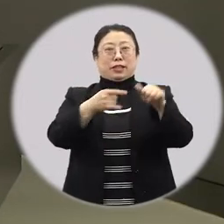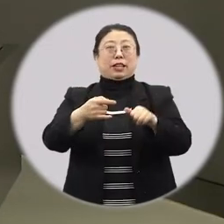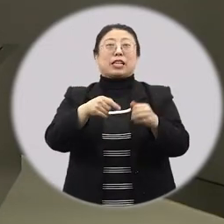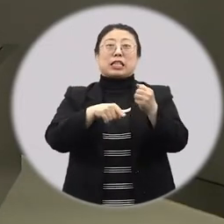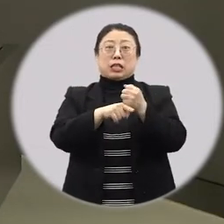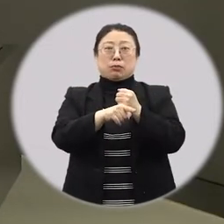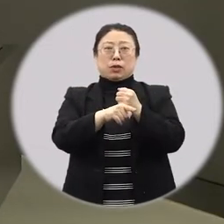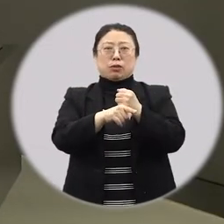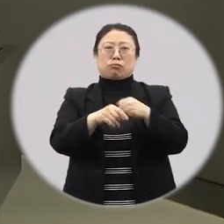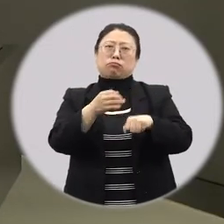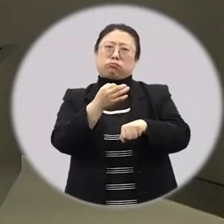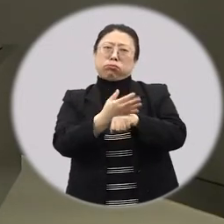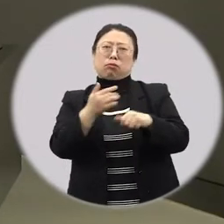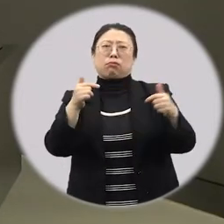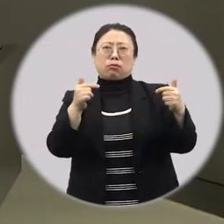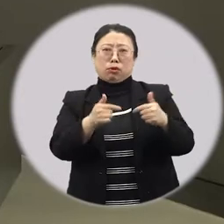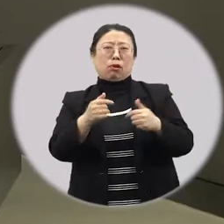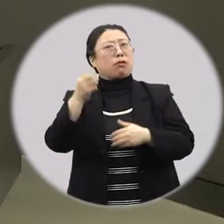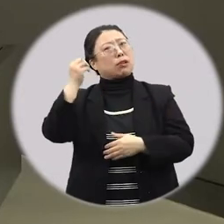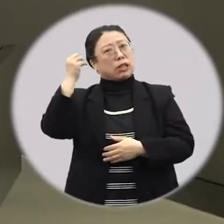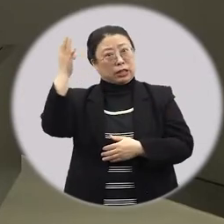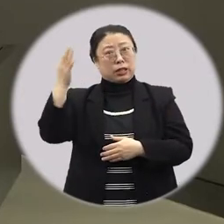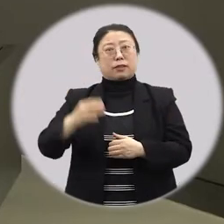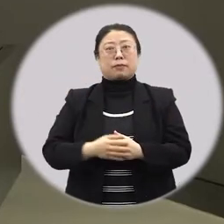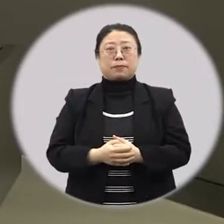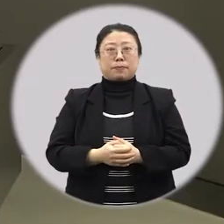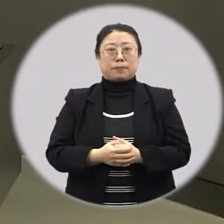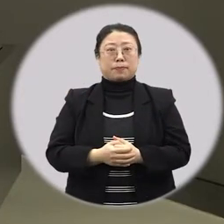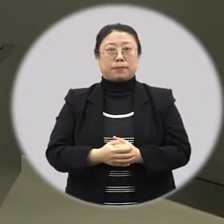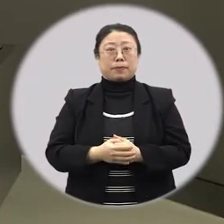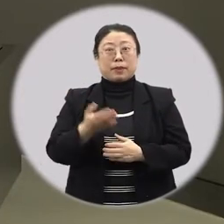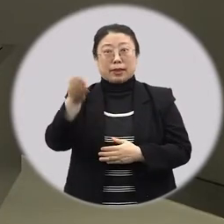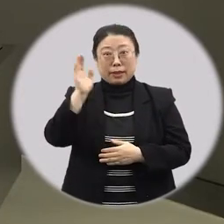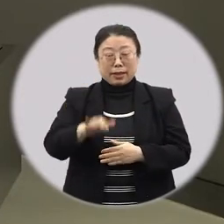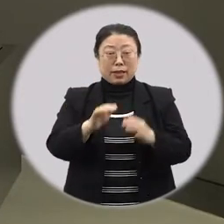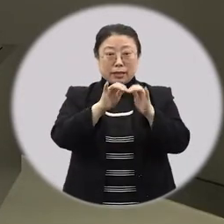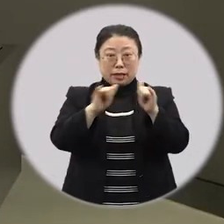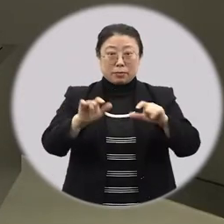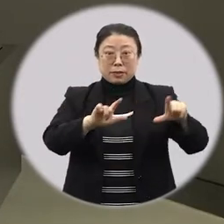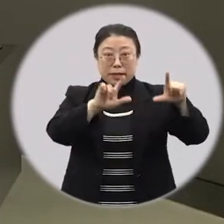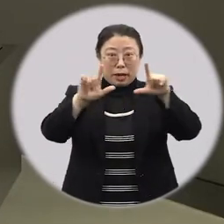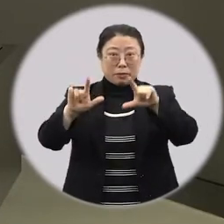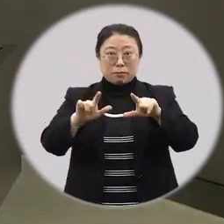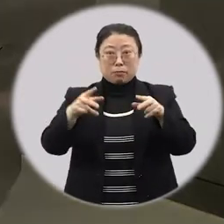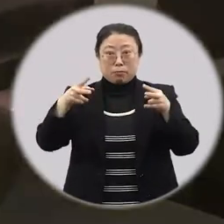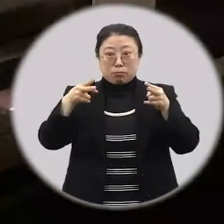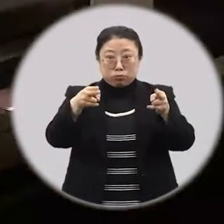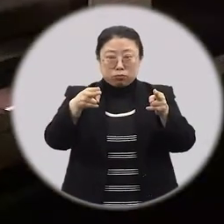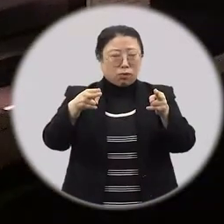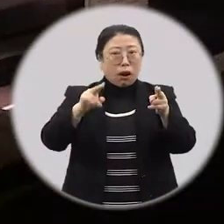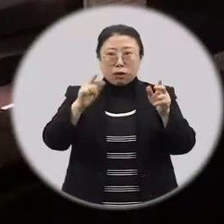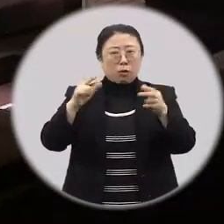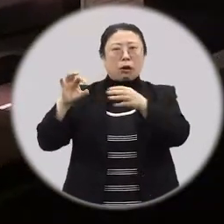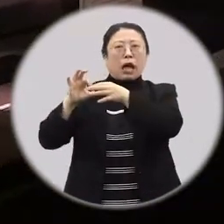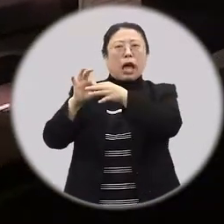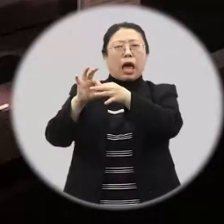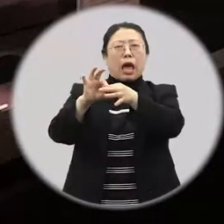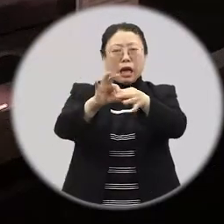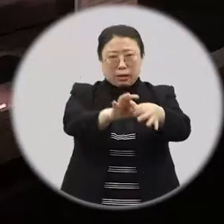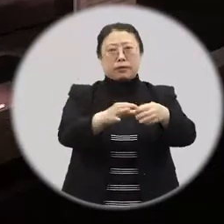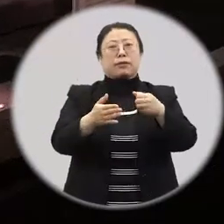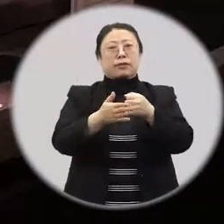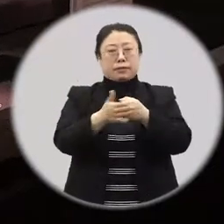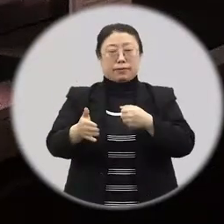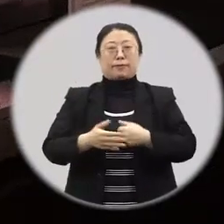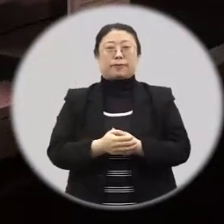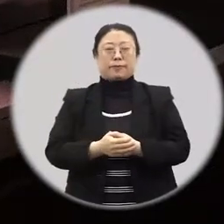그 의미가 축소되거나 잊혀지기도 했죠. 하지만 사람들의 삶이란 단절된 게 아니고 계속 이어져